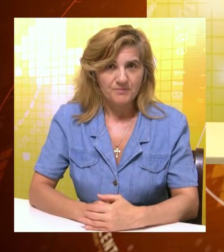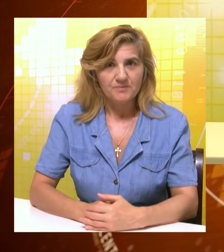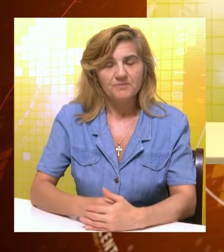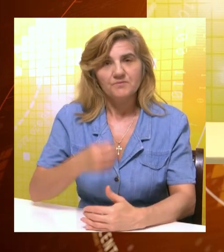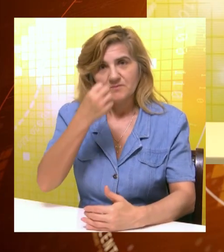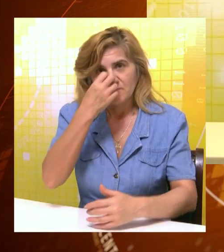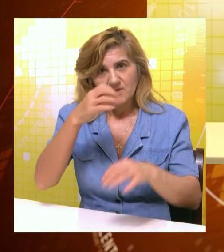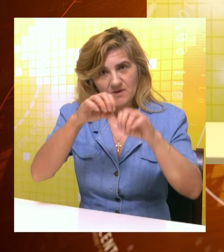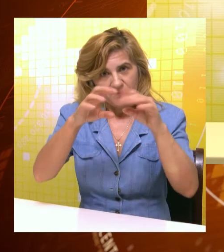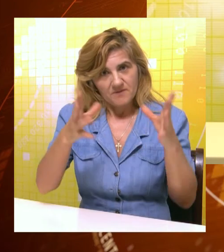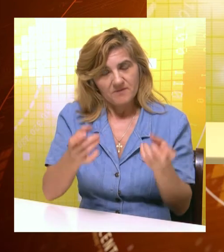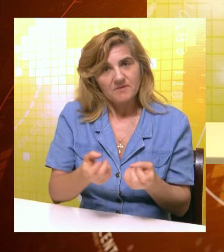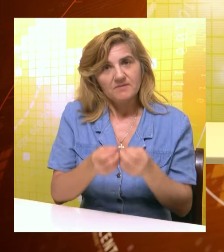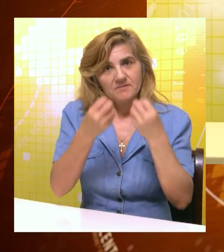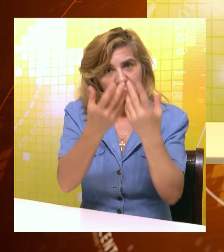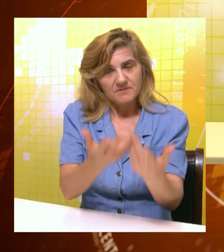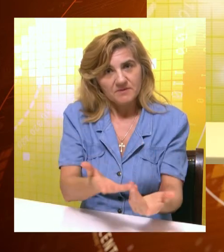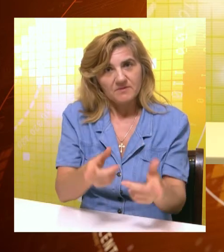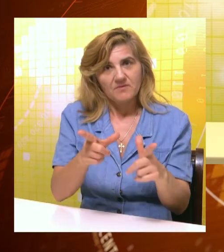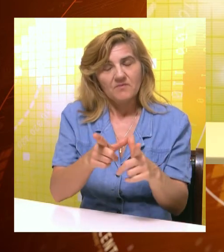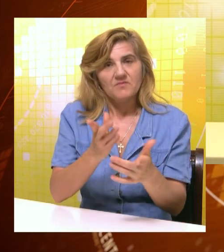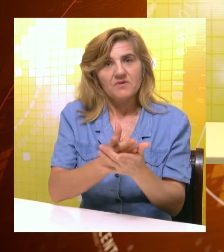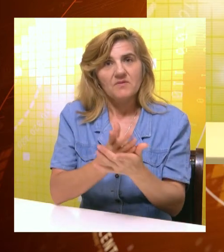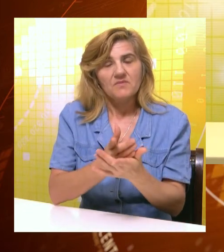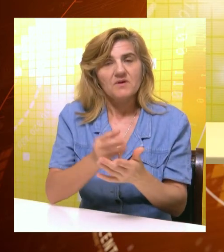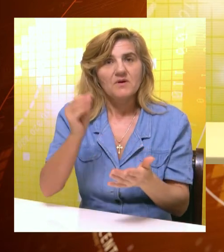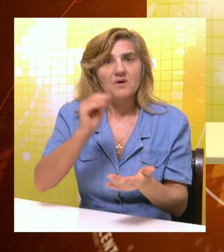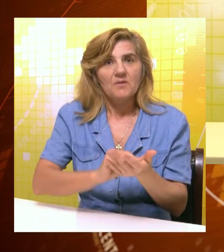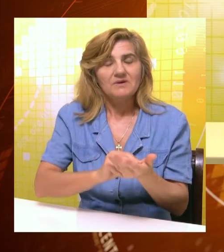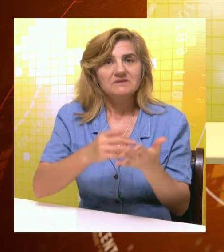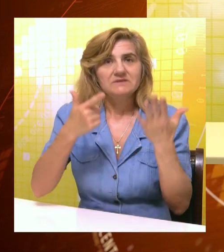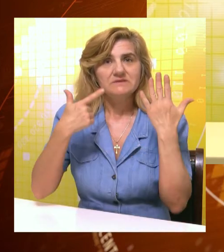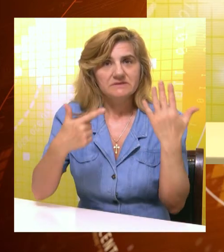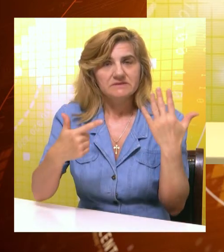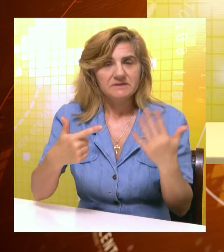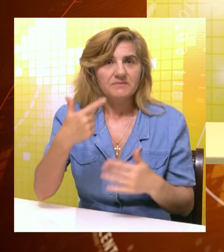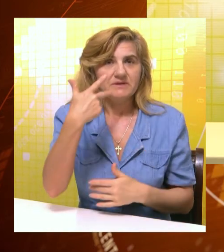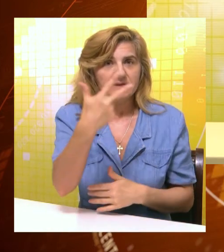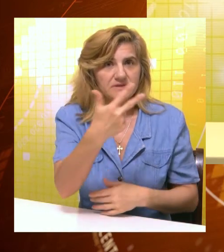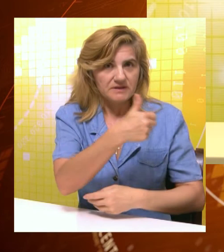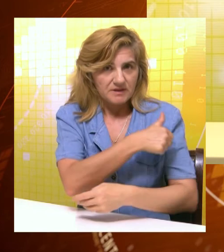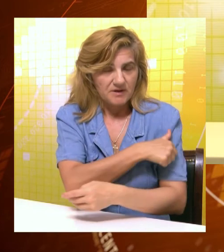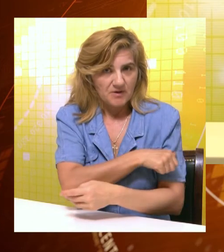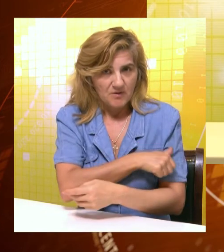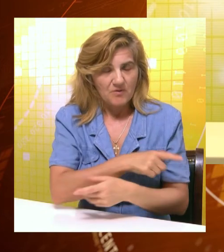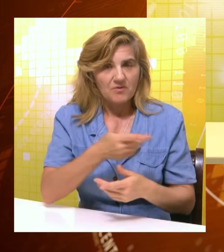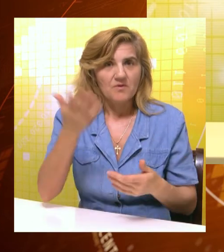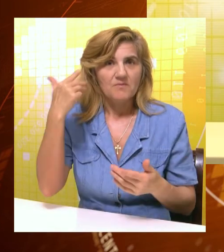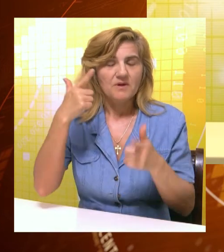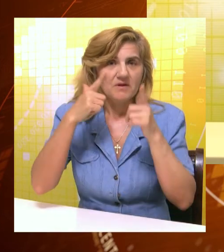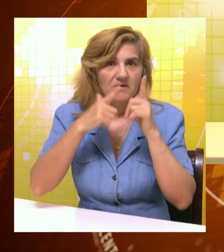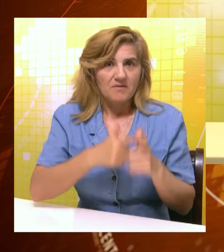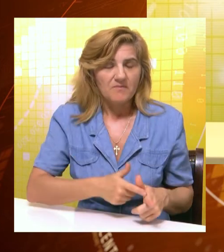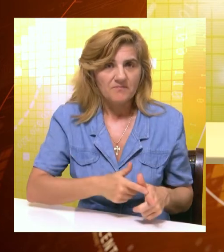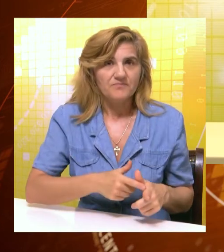Opolaganjem Venaca odata je počast nevino stradalim žrtvama Holokausta i obeležena je 73-godišnjica deportacije 4.000